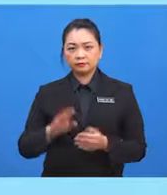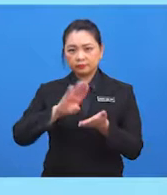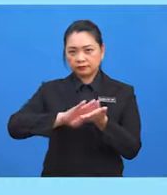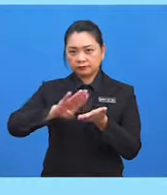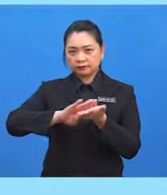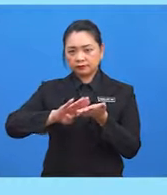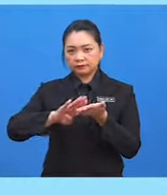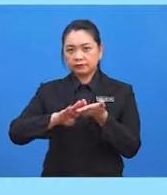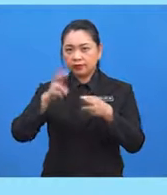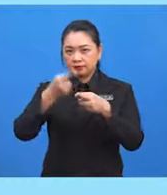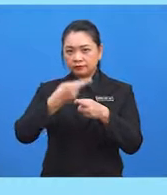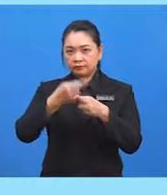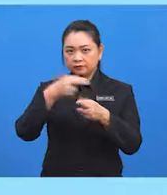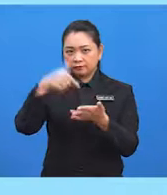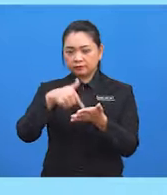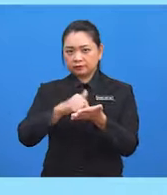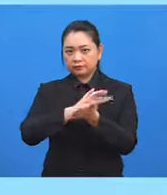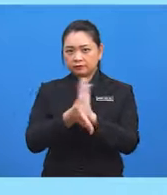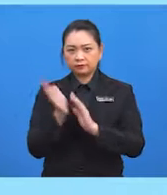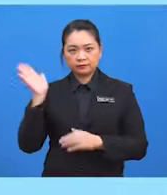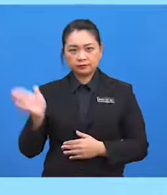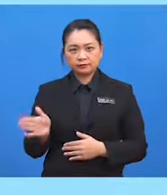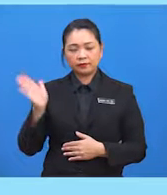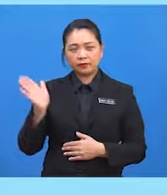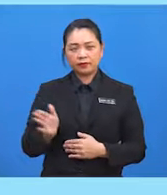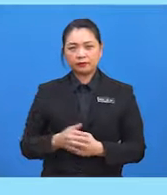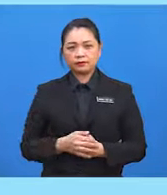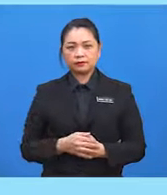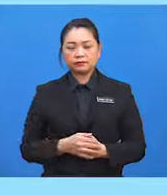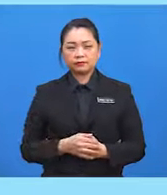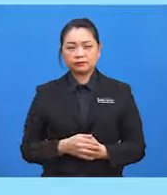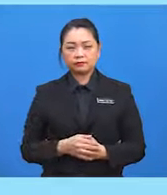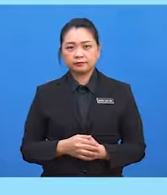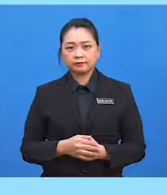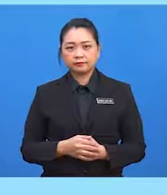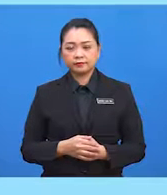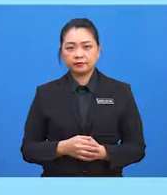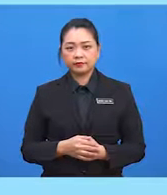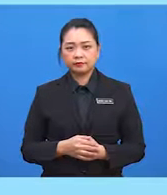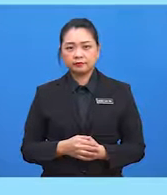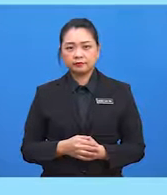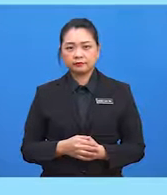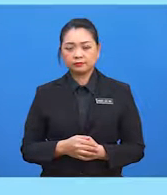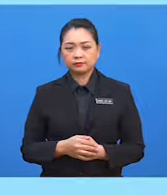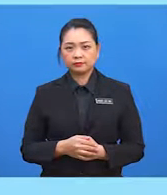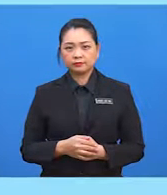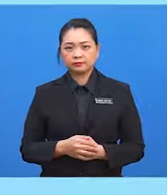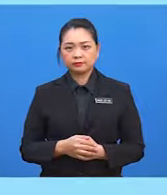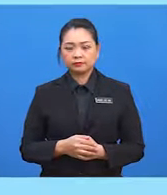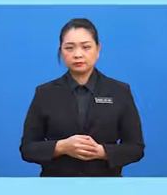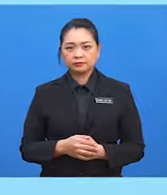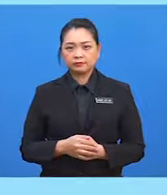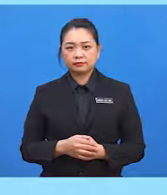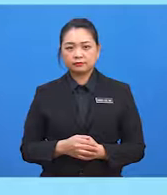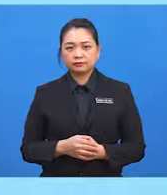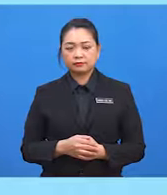punca kuasa 2 3. Punca kuasa 2 3 darab 2 darab punca